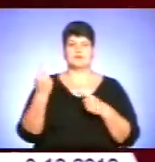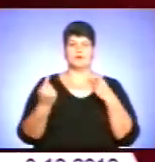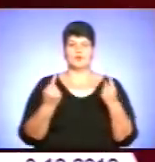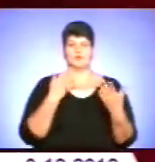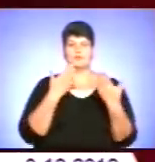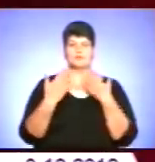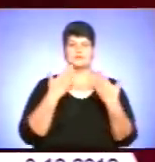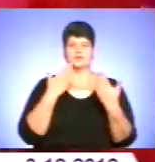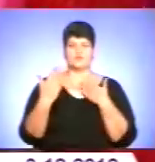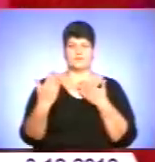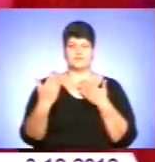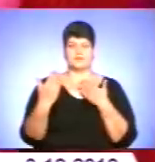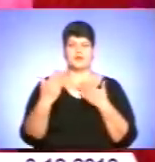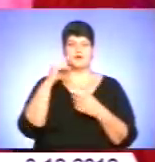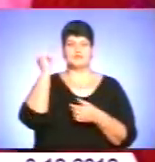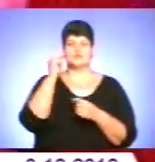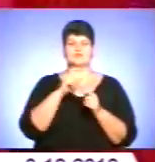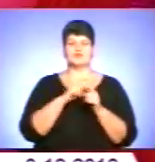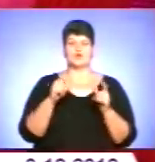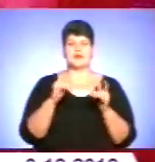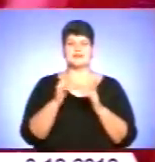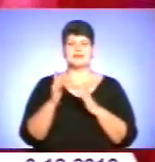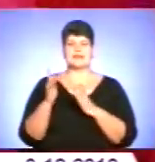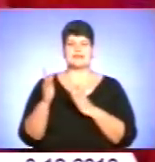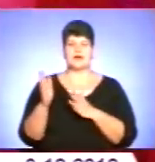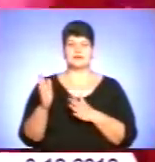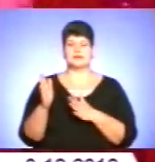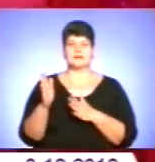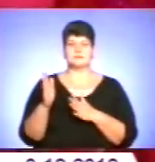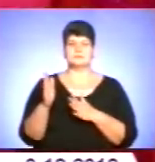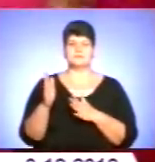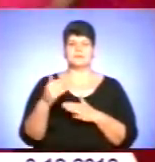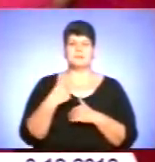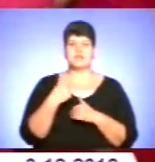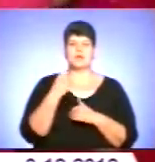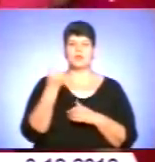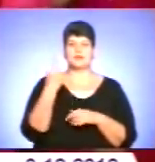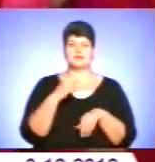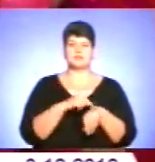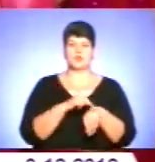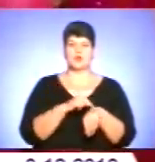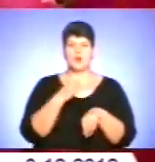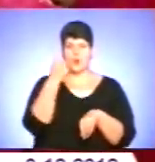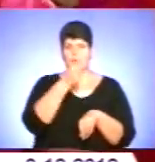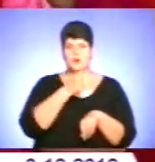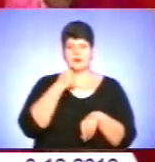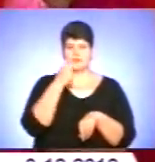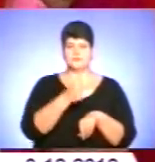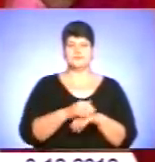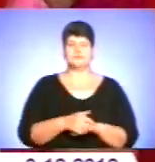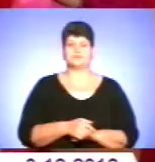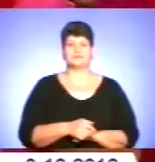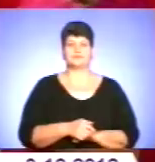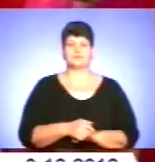поспілкуватися. Учуся в школі-інтернат. Мені 11 років. Ти сьогодні